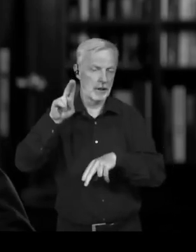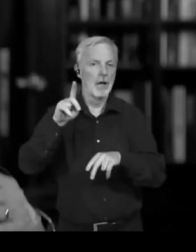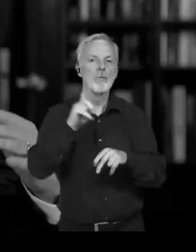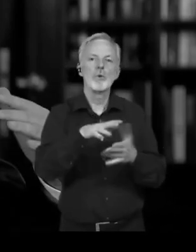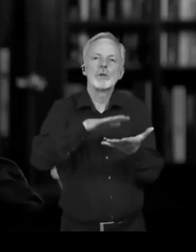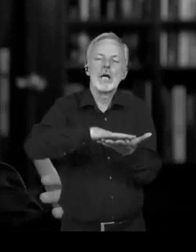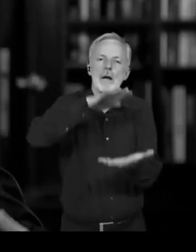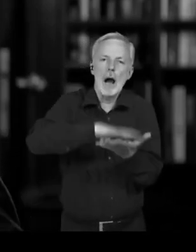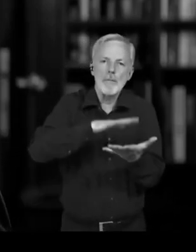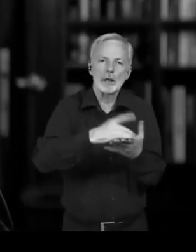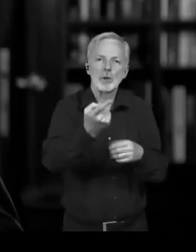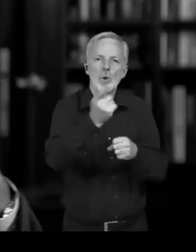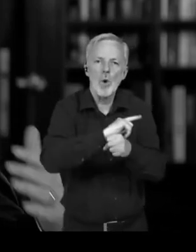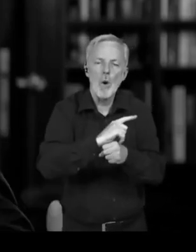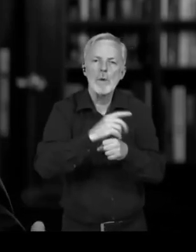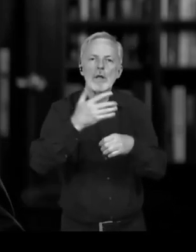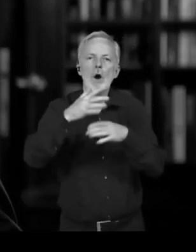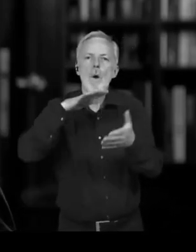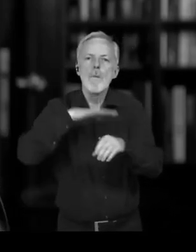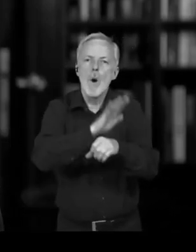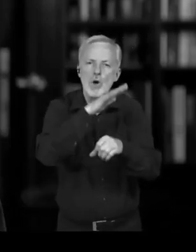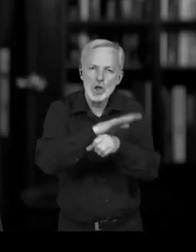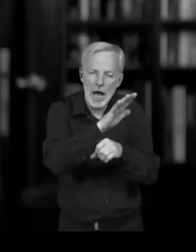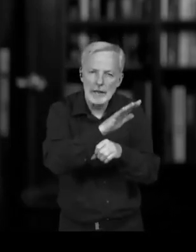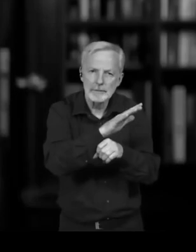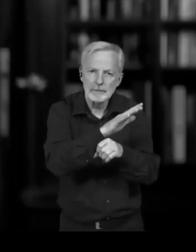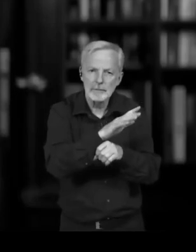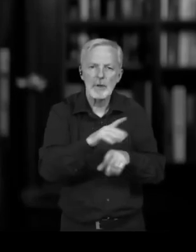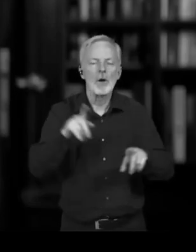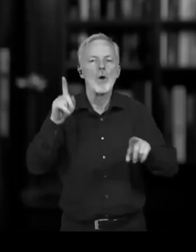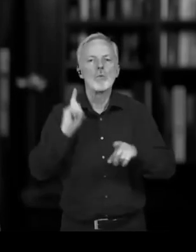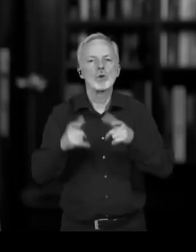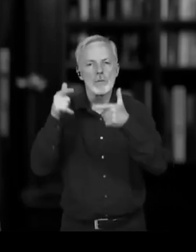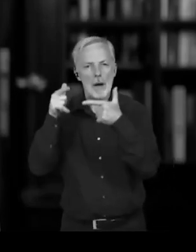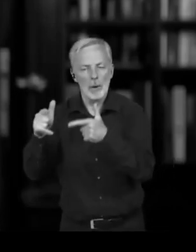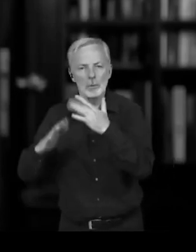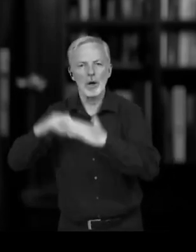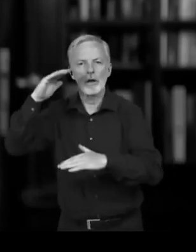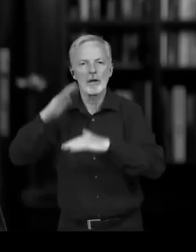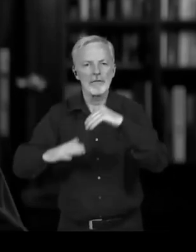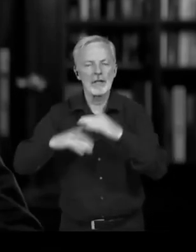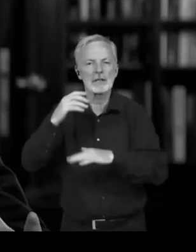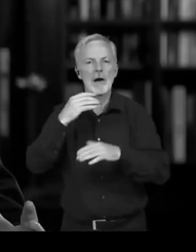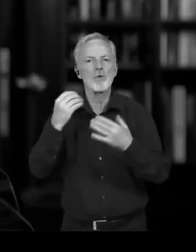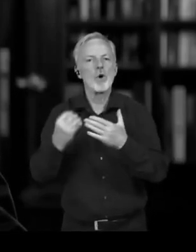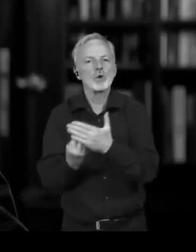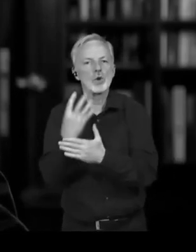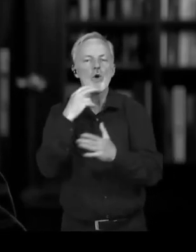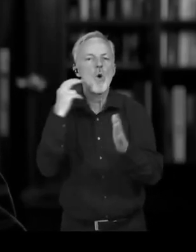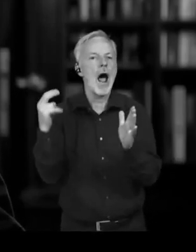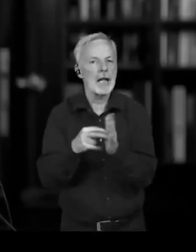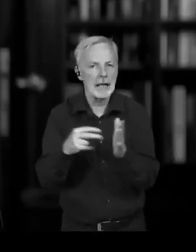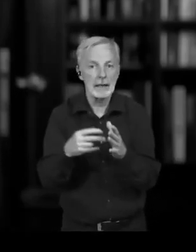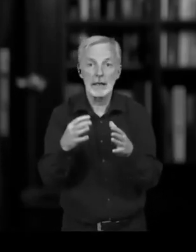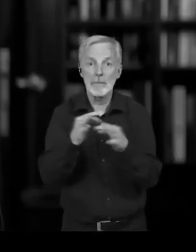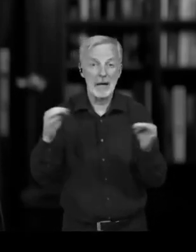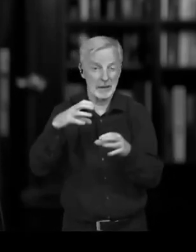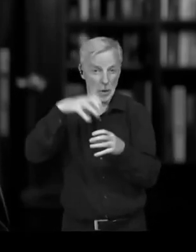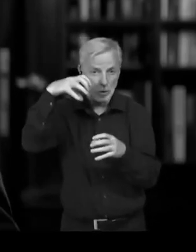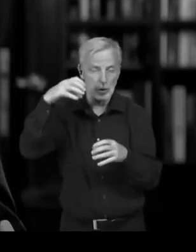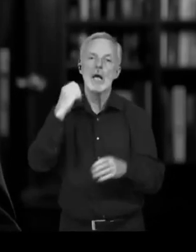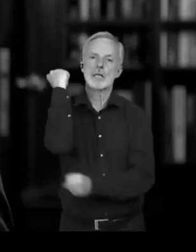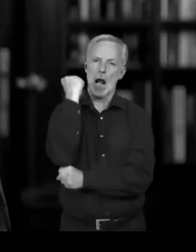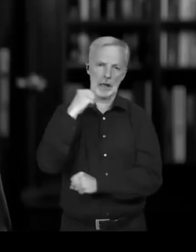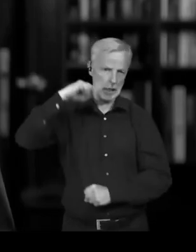tomto případě máme takový mezičlánek, který bych chtěl samozřejmě jenom rychle vysvětlit. Já nejsem na straně Putina ani